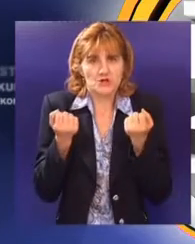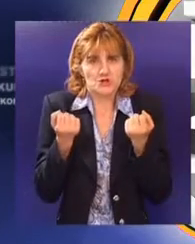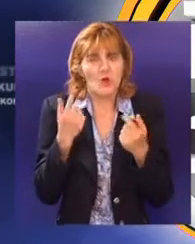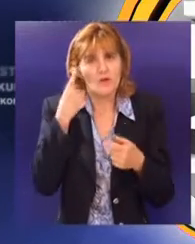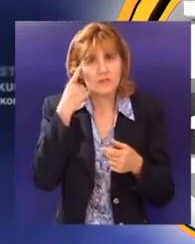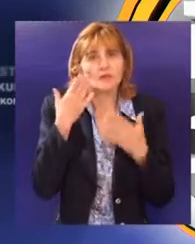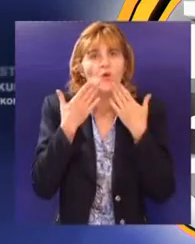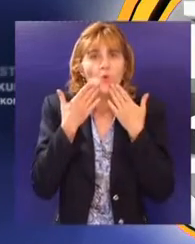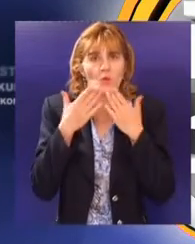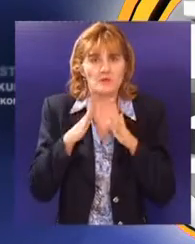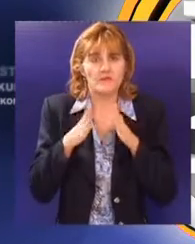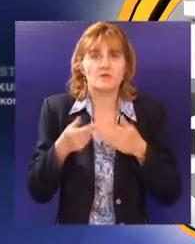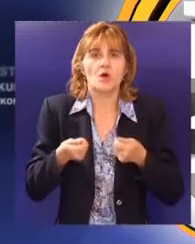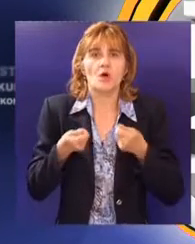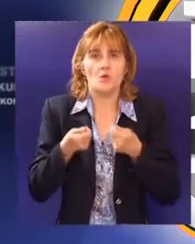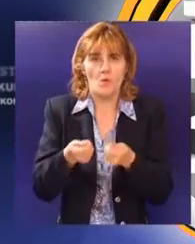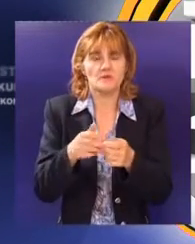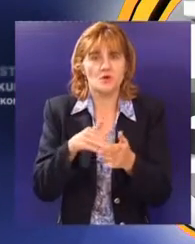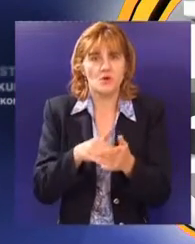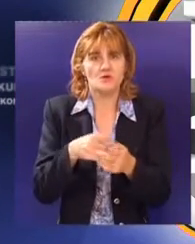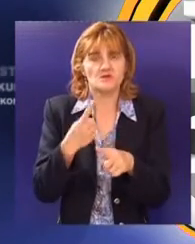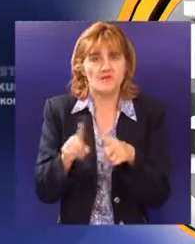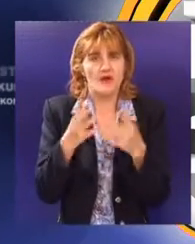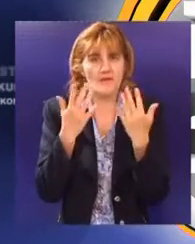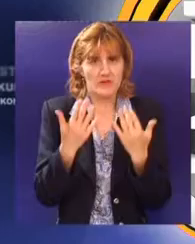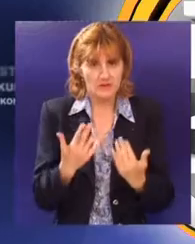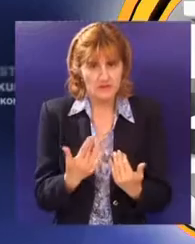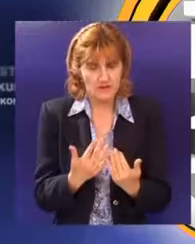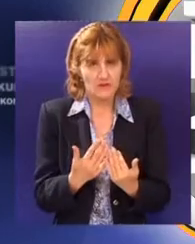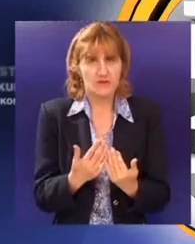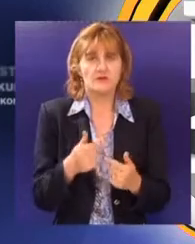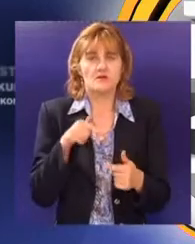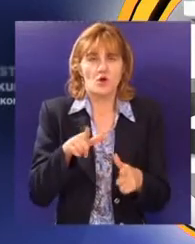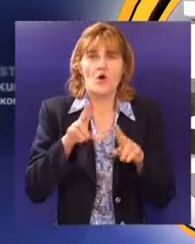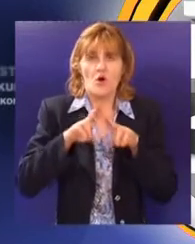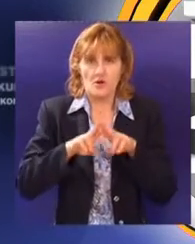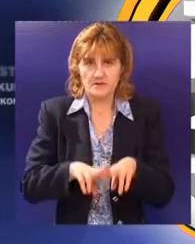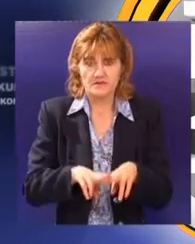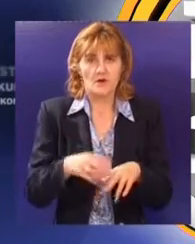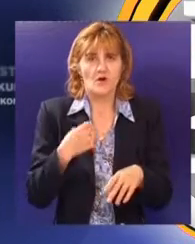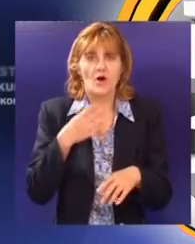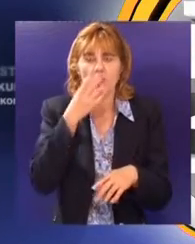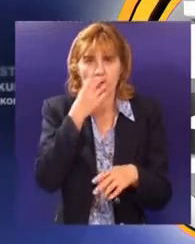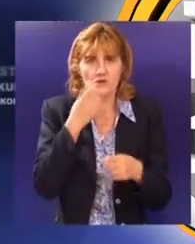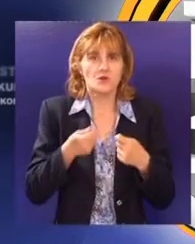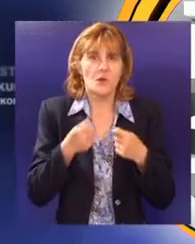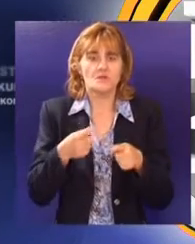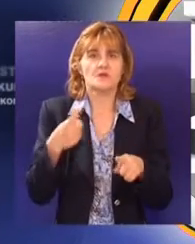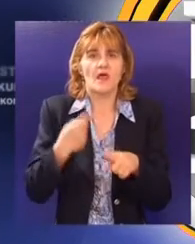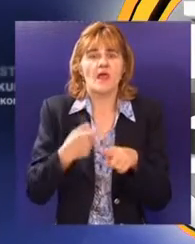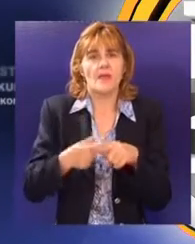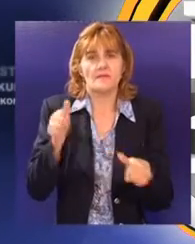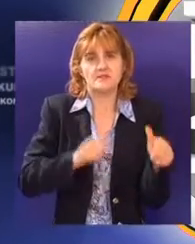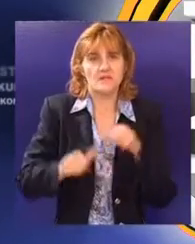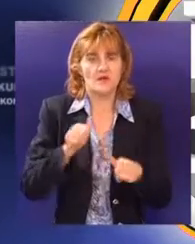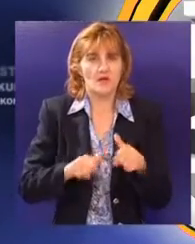da ću uspeti da upišem. Još i matematika, to mi dobro ide. To mi još ostalo. Hoću da upišem hemijsku za tehničarno